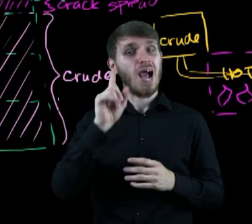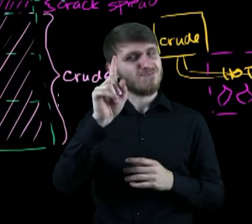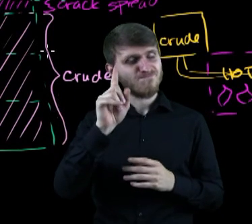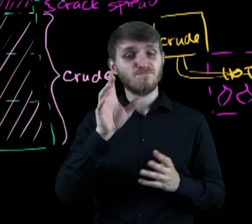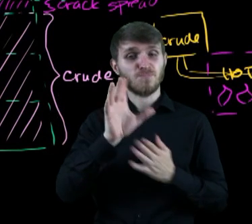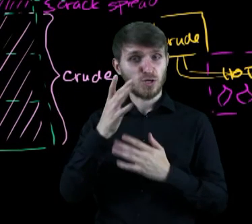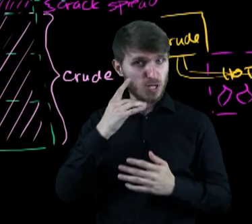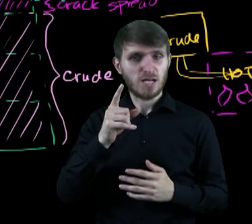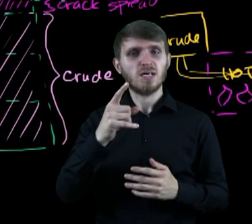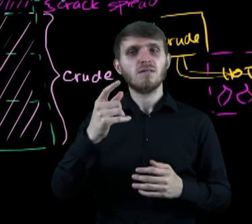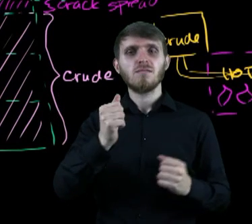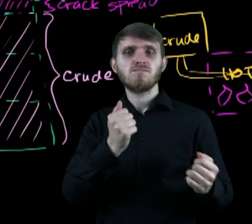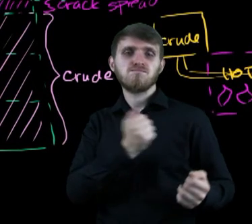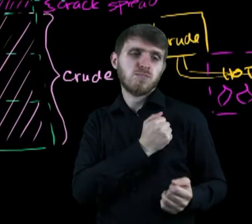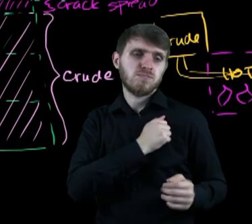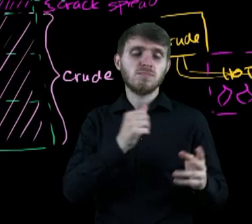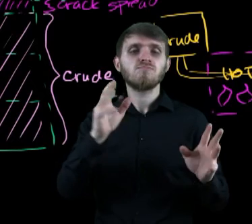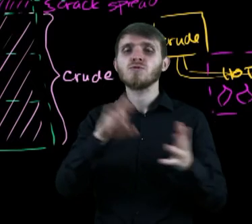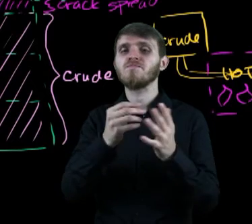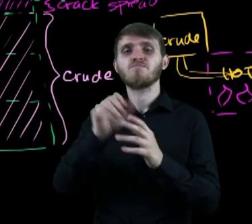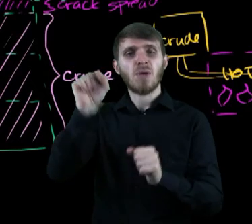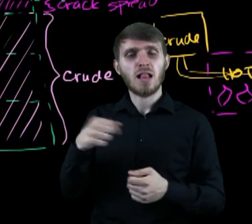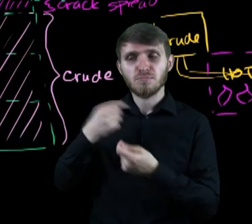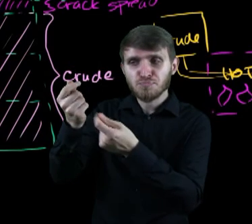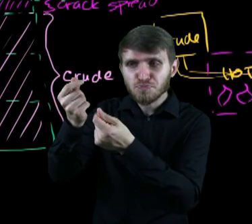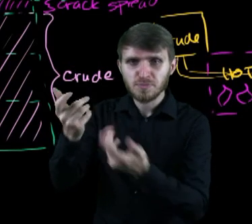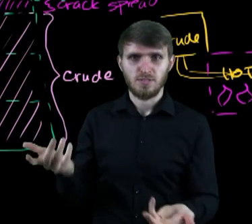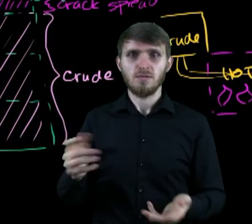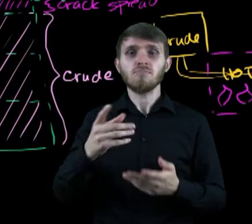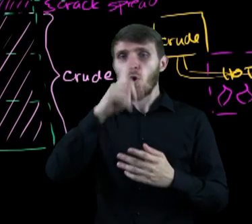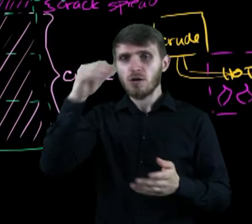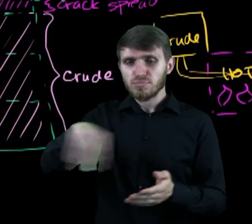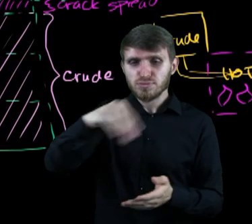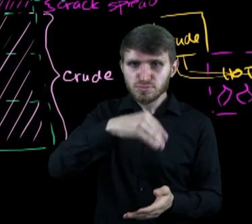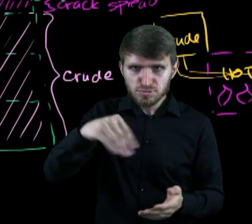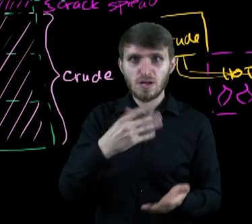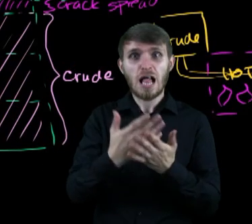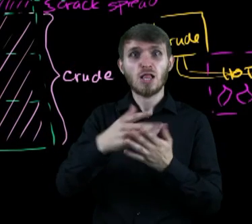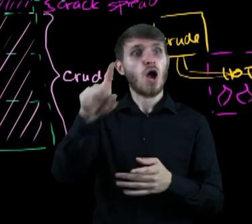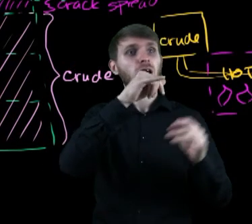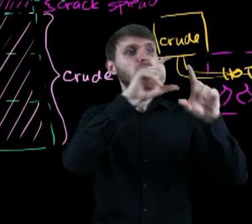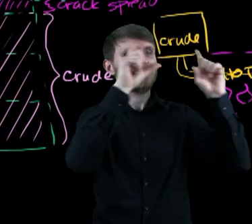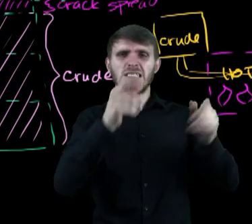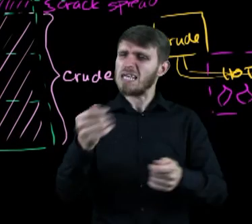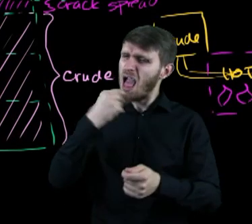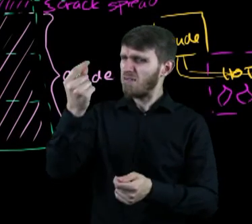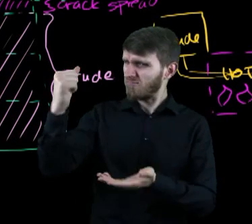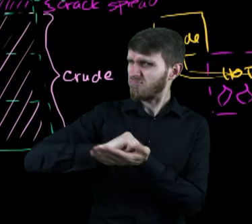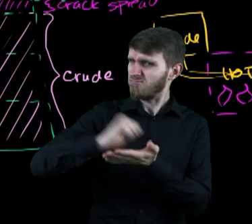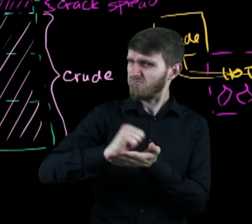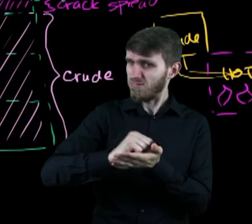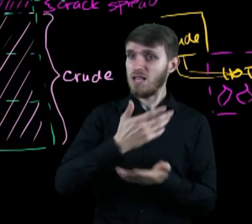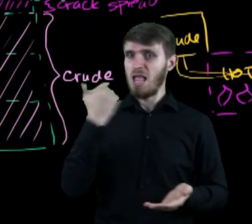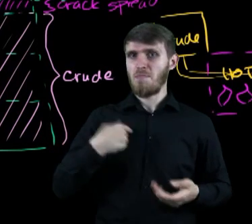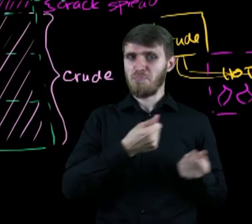Niestety sporo z tych 15 centów zabiera bank z tytułu kart kredytowych. Dlatego w Stanach wiele